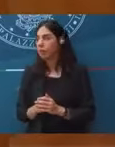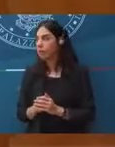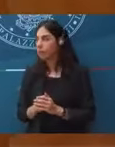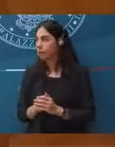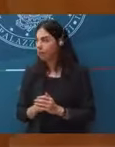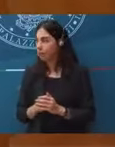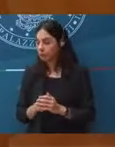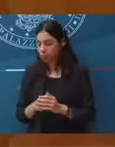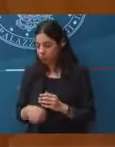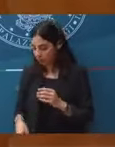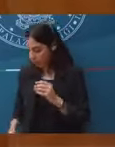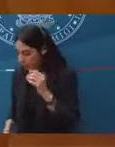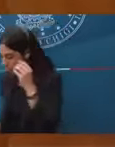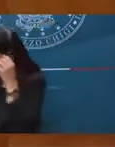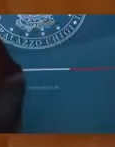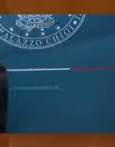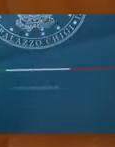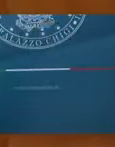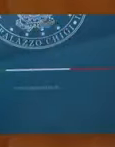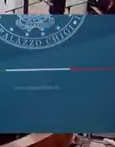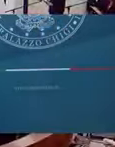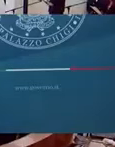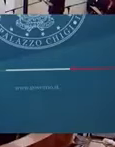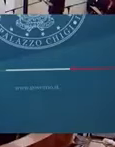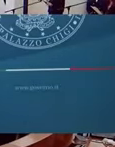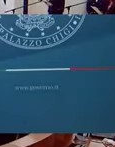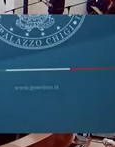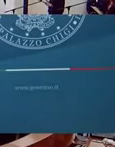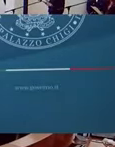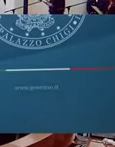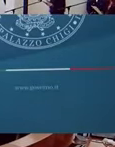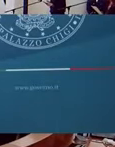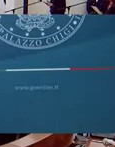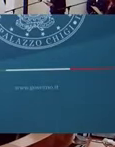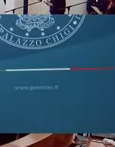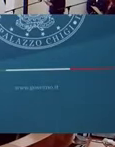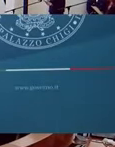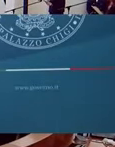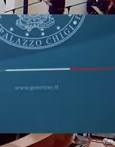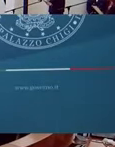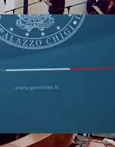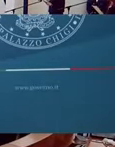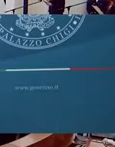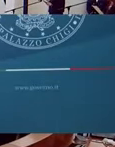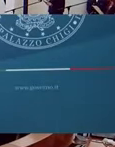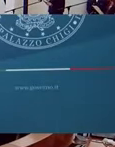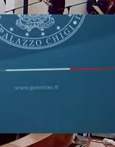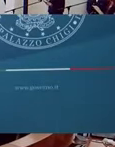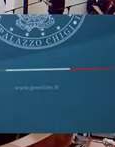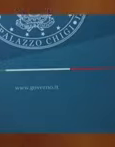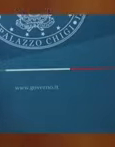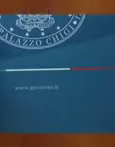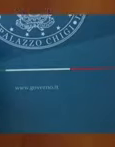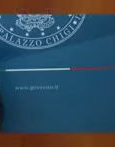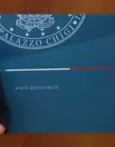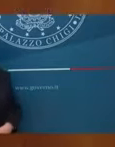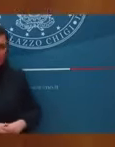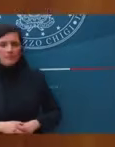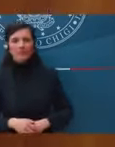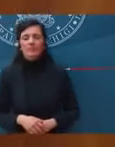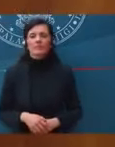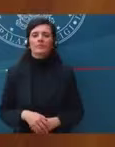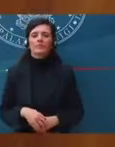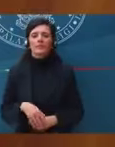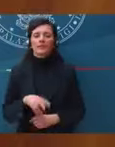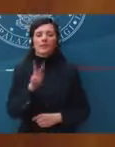Sì, buonasera, buonasera Presidente, buonasera Ministra. Grazie mille per questa possibilità. Io sono Vera Scerbakova dell'Agenzia Stampa